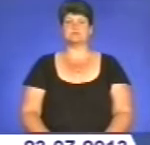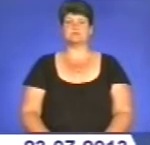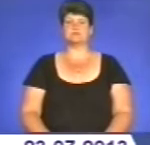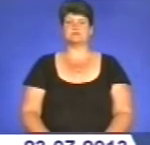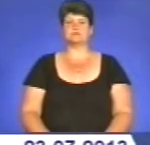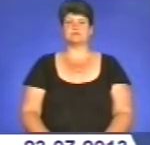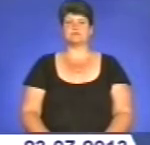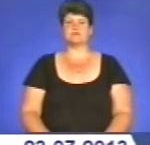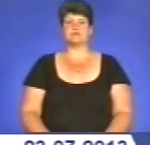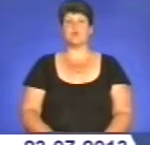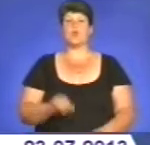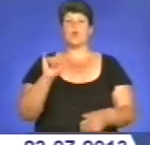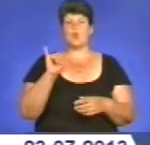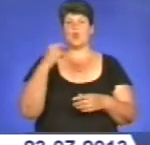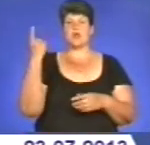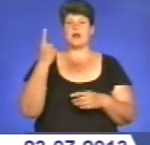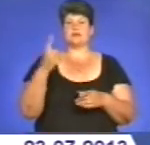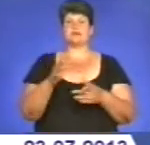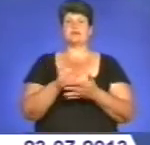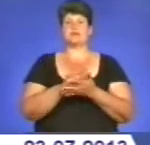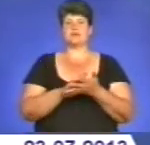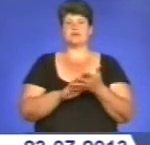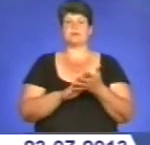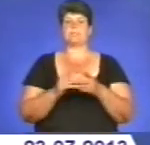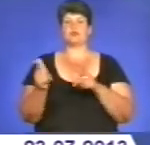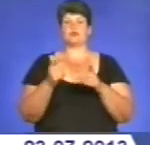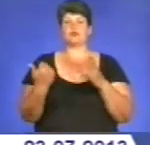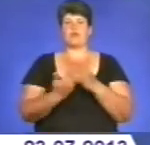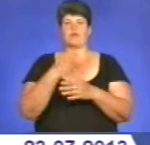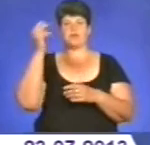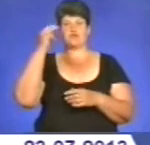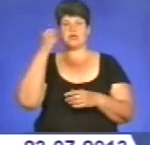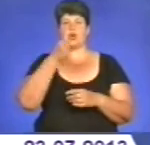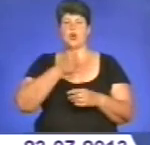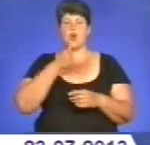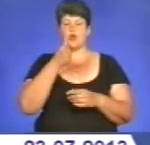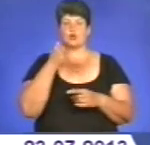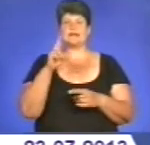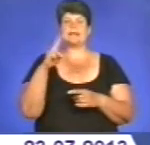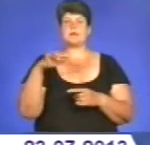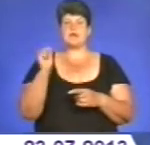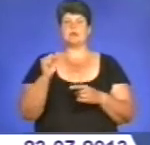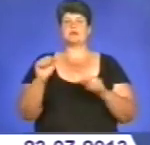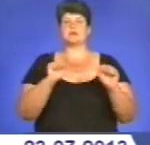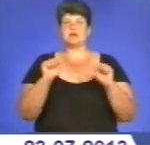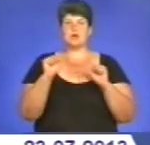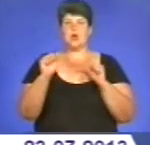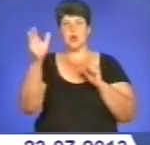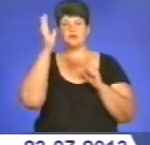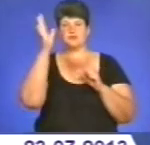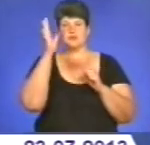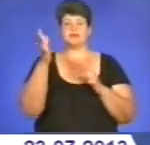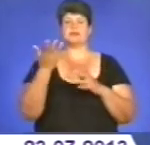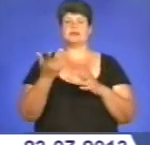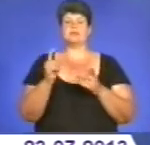У краї триває підготовка до нового навчального року. У Департаменті освіти і науки області стверджують, що вже